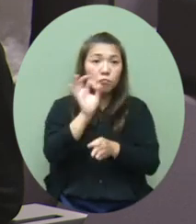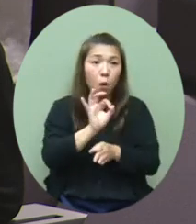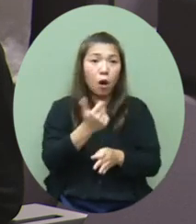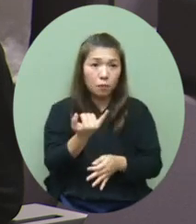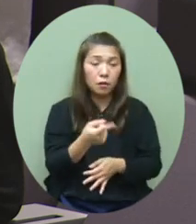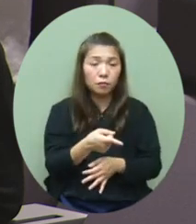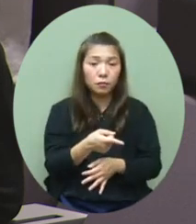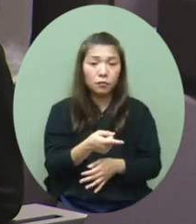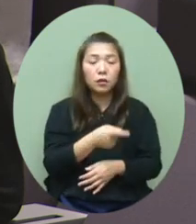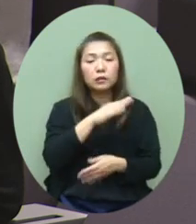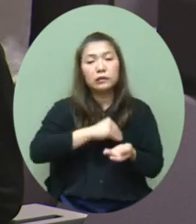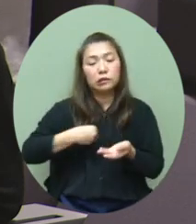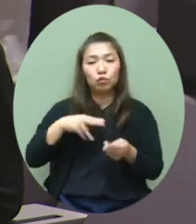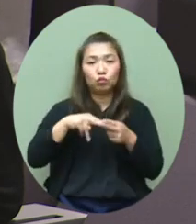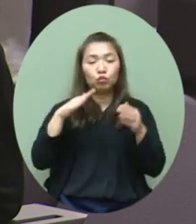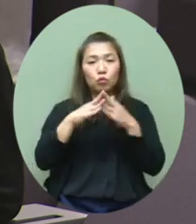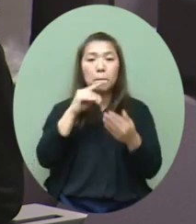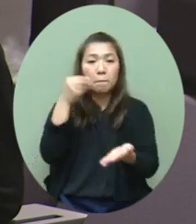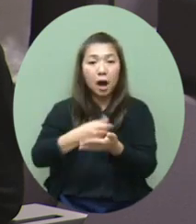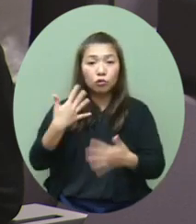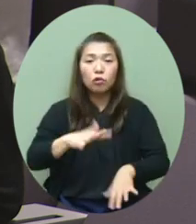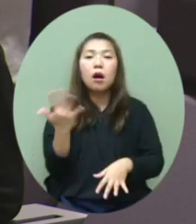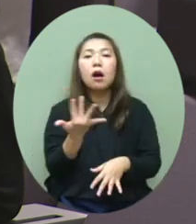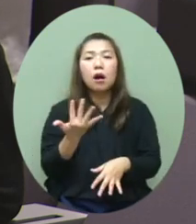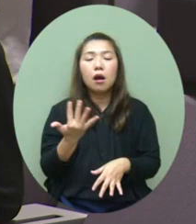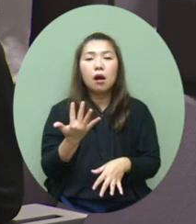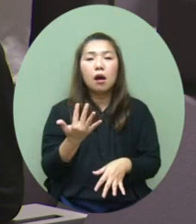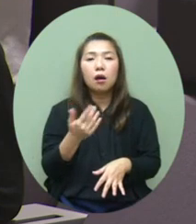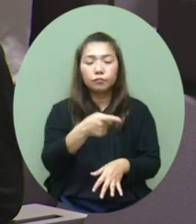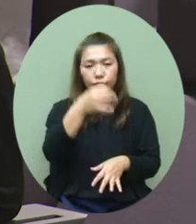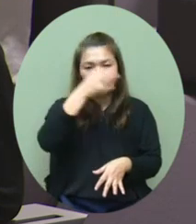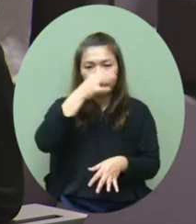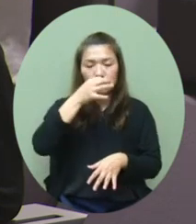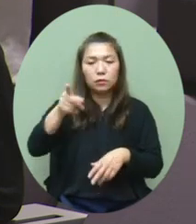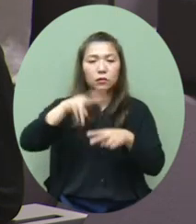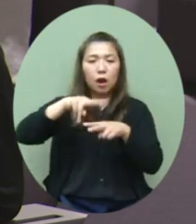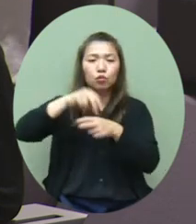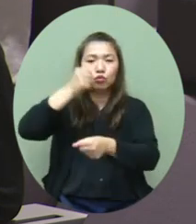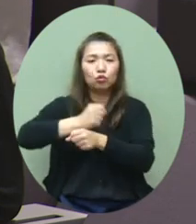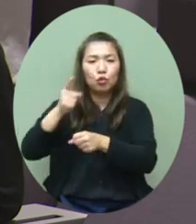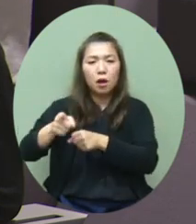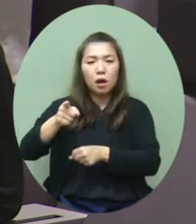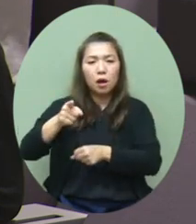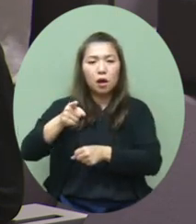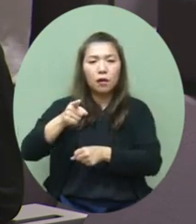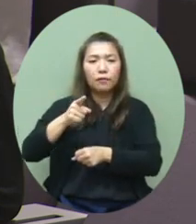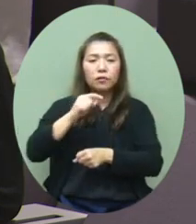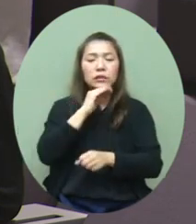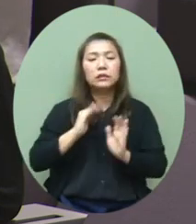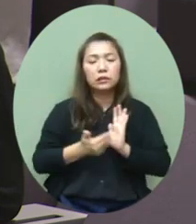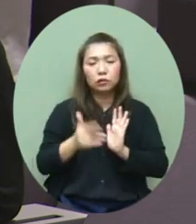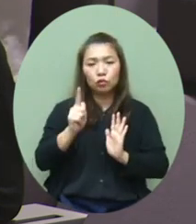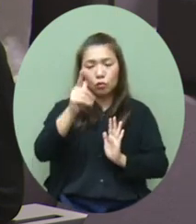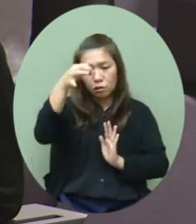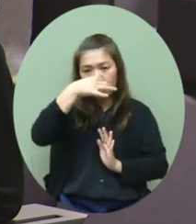DHA有沒有說其實是買了多少劑這個內地製的破液色痛還有現在處方了多少呢還有